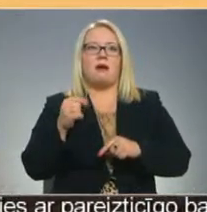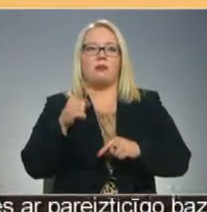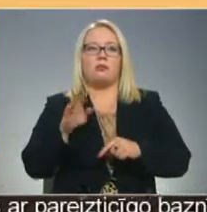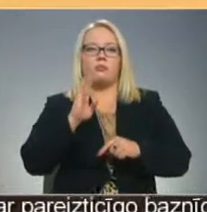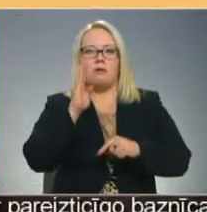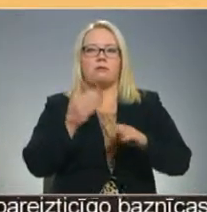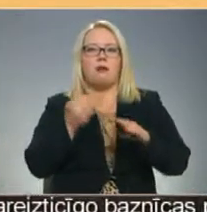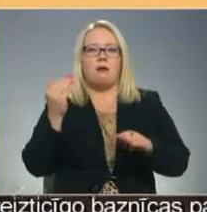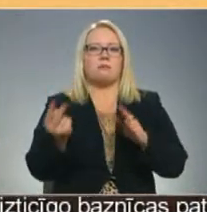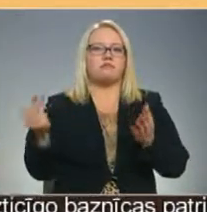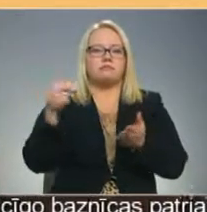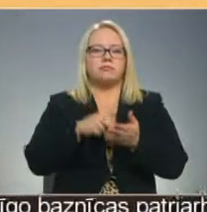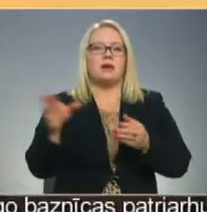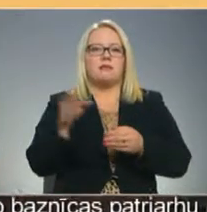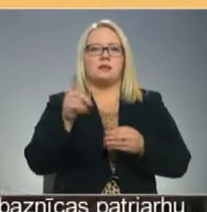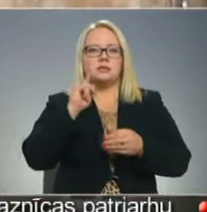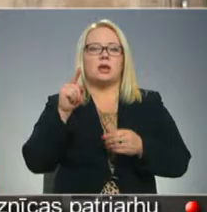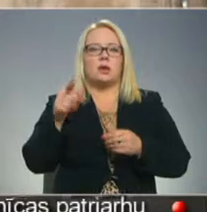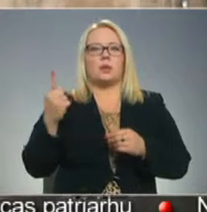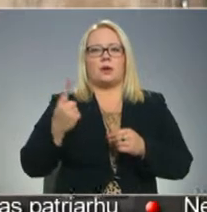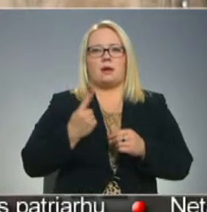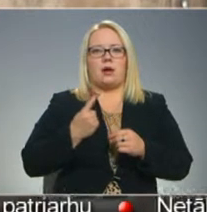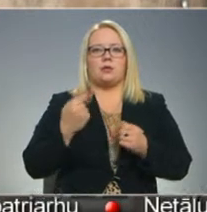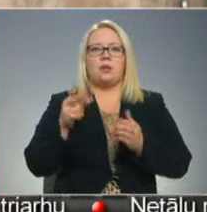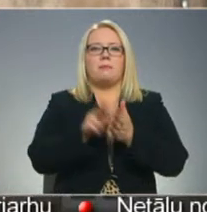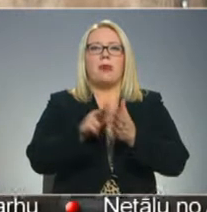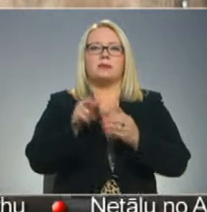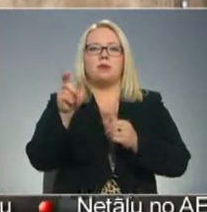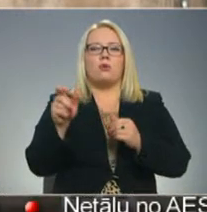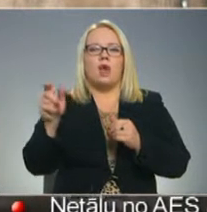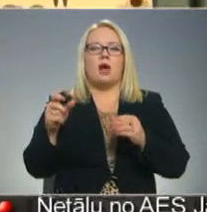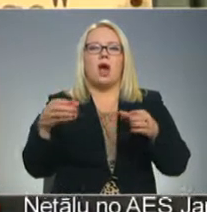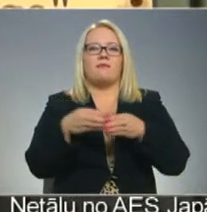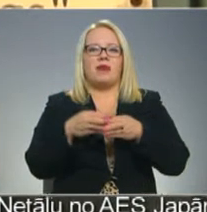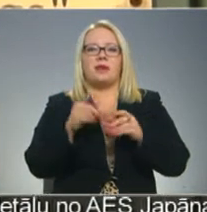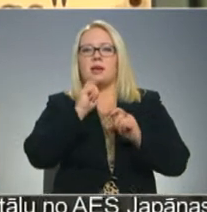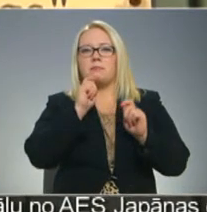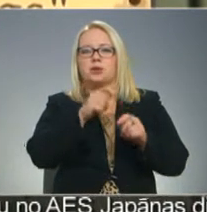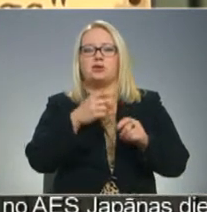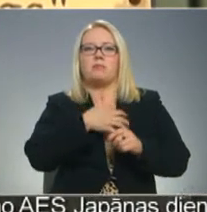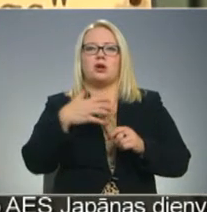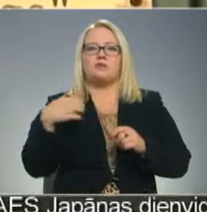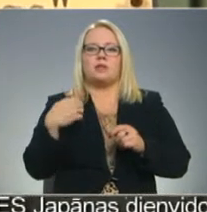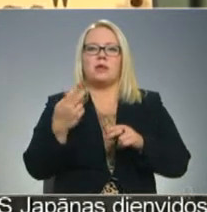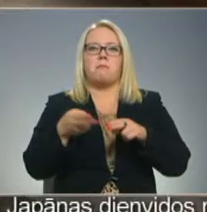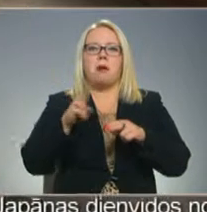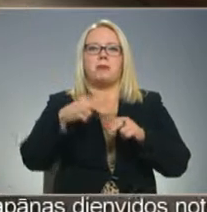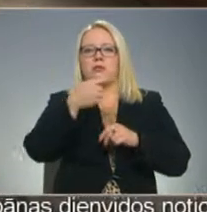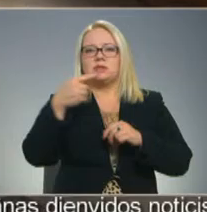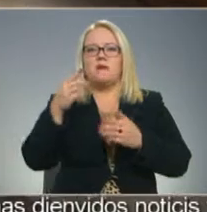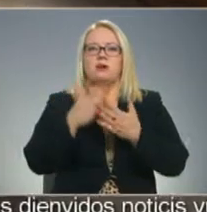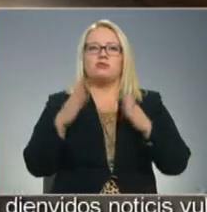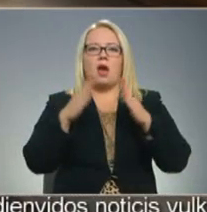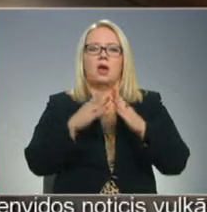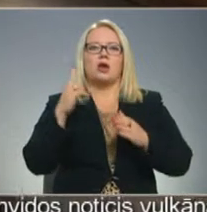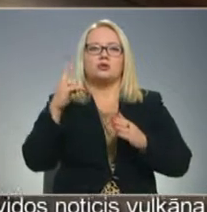jau laicīgi jāceļās, viss jau zina, ka tevi gaida. Šogad pensionāra apvienībai Liedaks pašvaldība piešķīrus papildus stāvu vesošajā ēkā, ar laiku